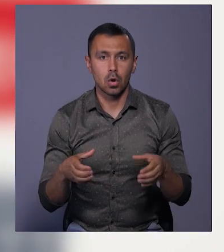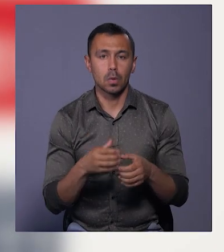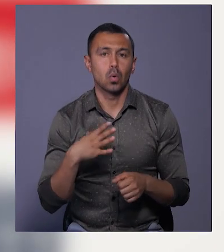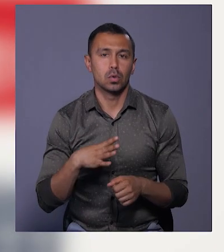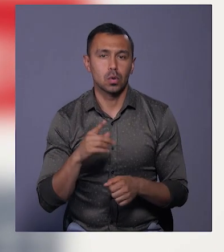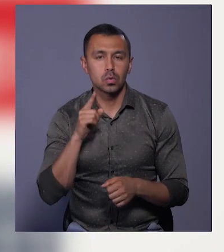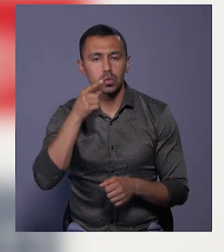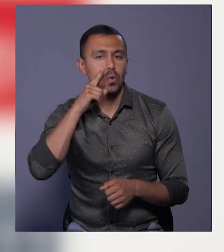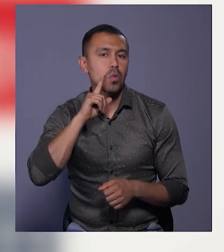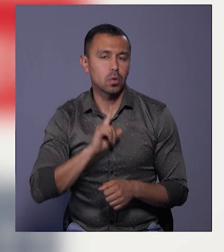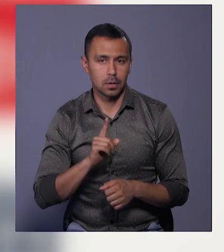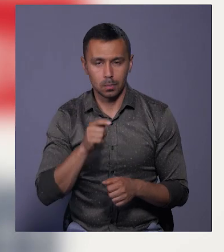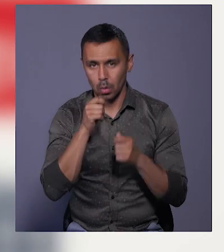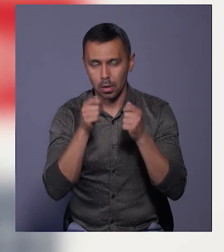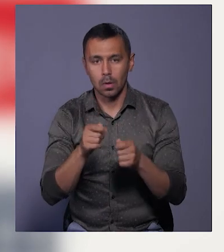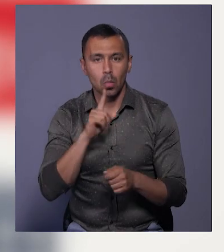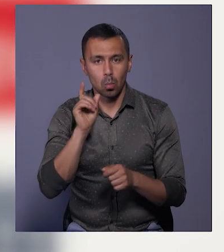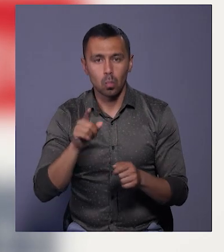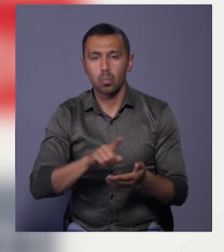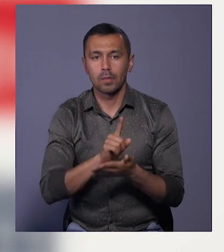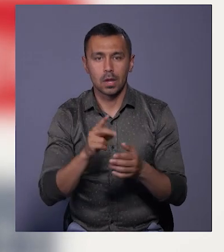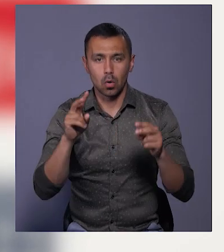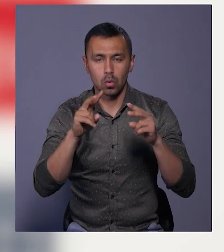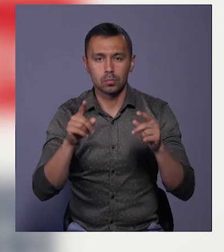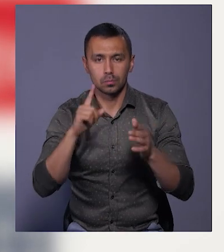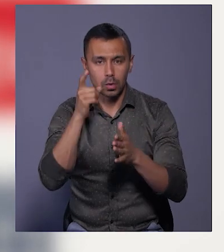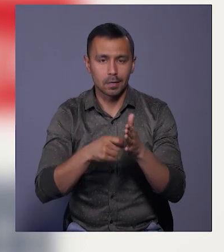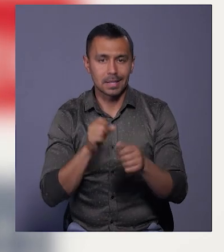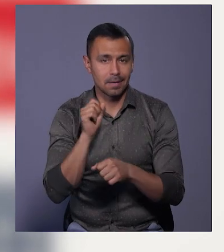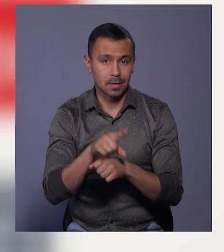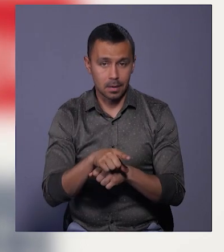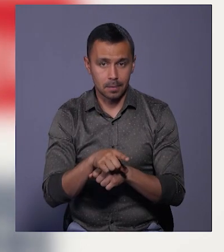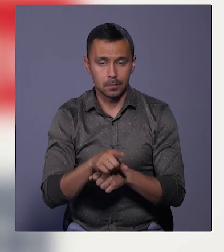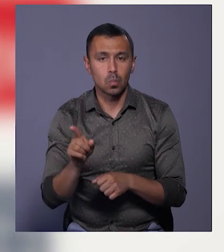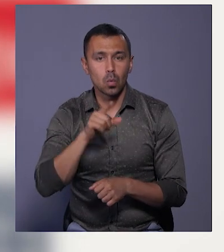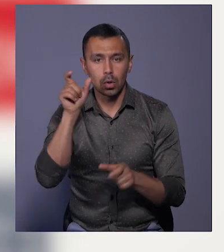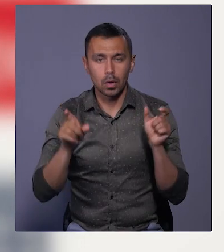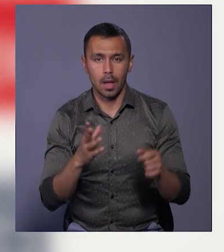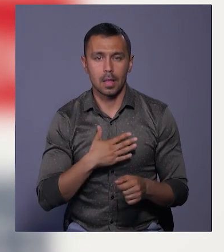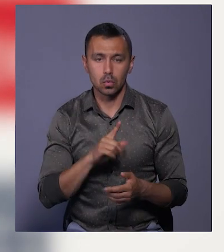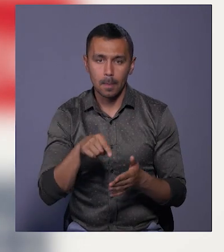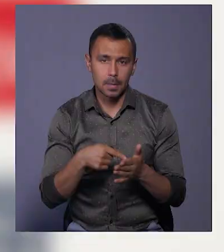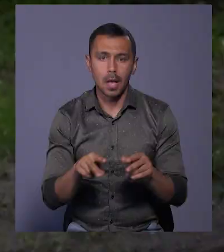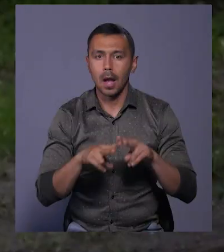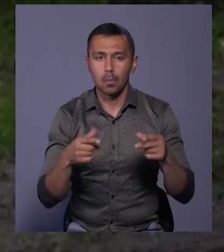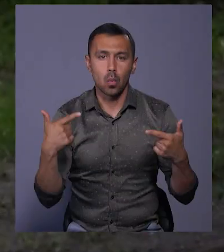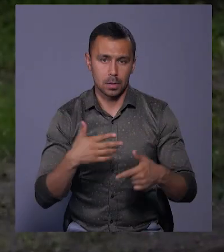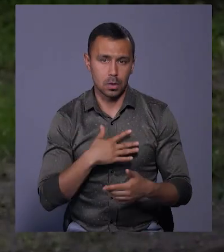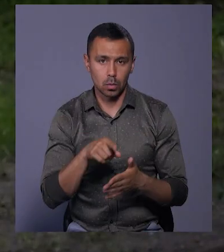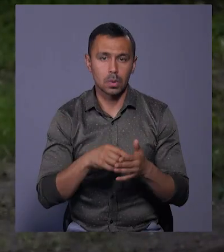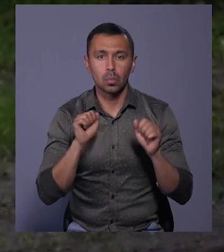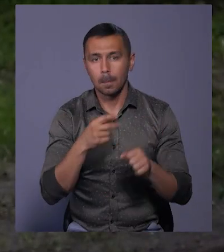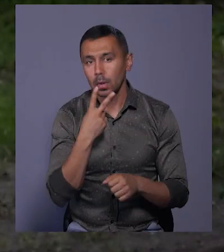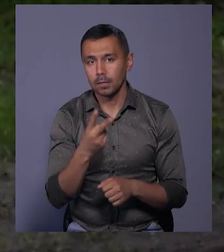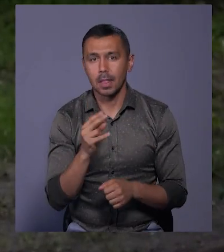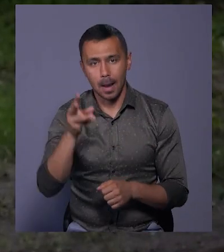очікують солодкі подарунки. Молодь повинна розгадувати завдання, чим швидше, тим краще, щоб молодь як нашого міста, так і гості нашого міста змогли